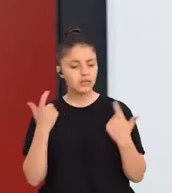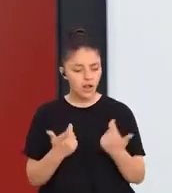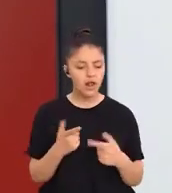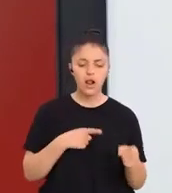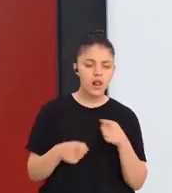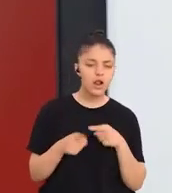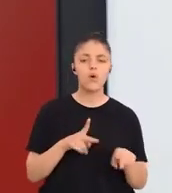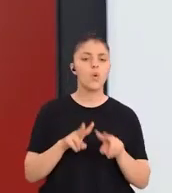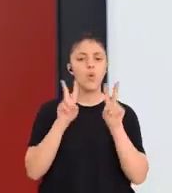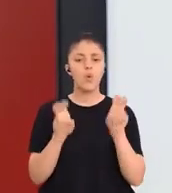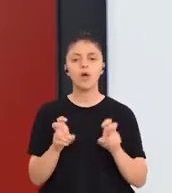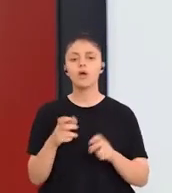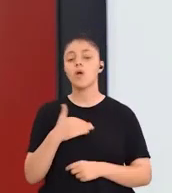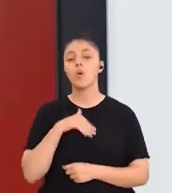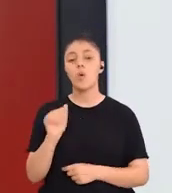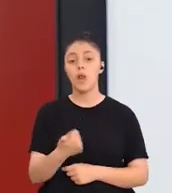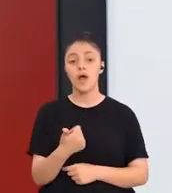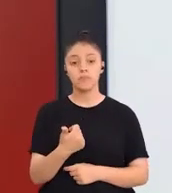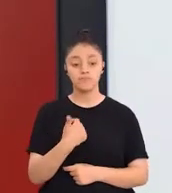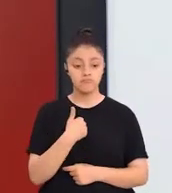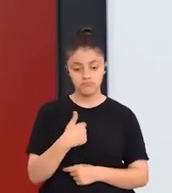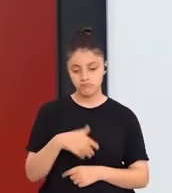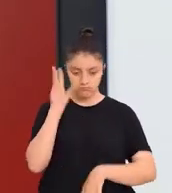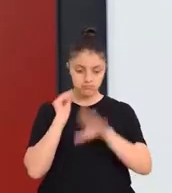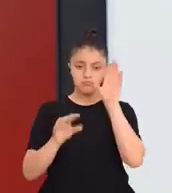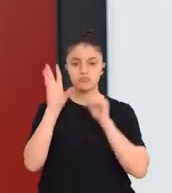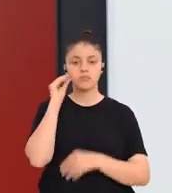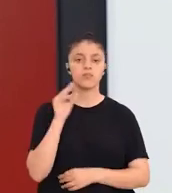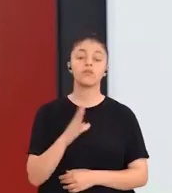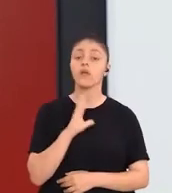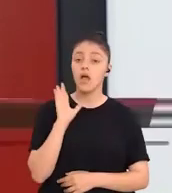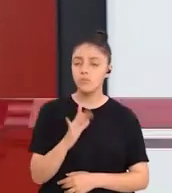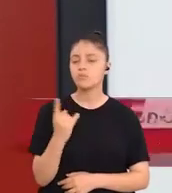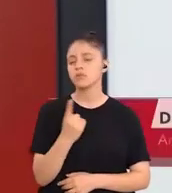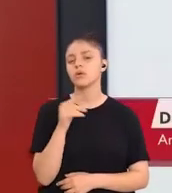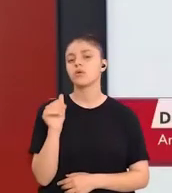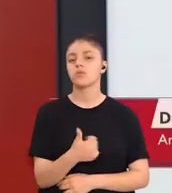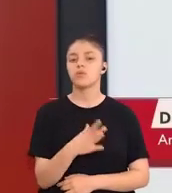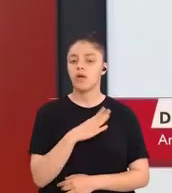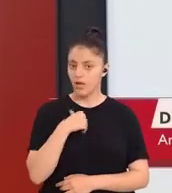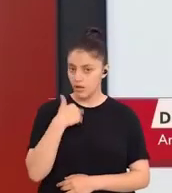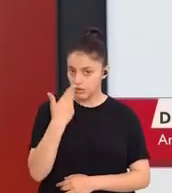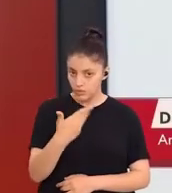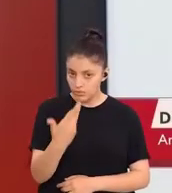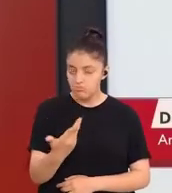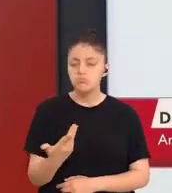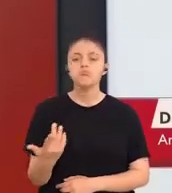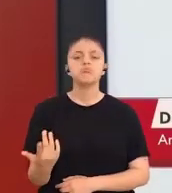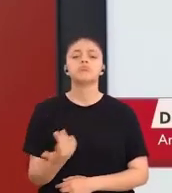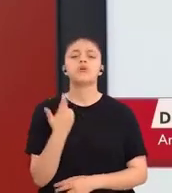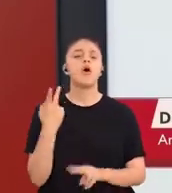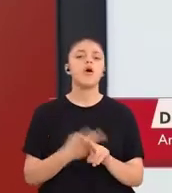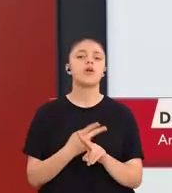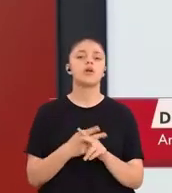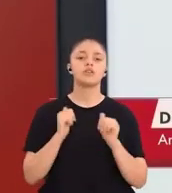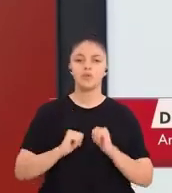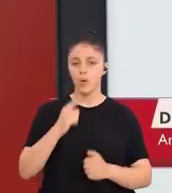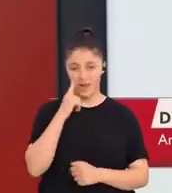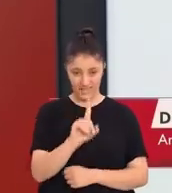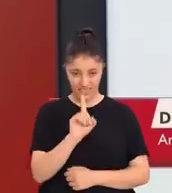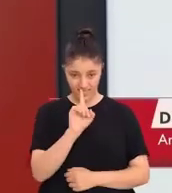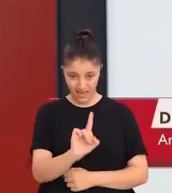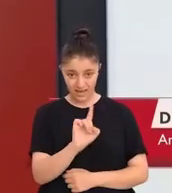yönlerinin olup olmadığı konusunda bize önemli bir bakış sağlayabilir. Ama şunu da altını çizmekte yarar var. Hiçbir pilot